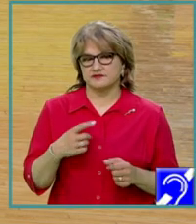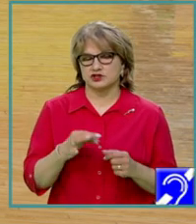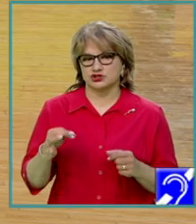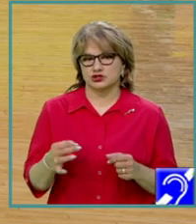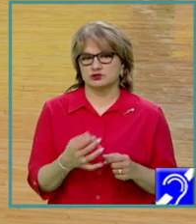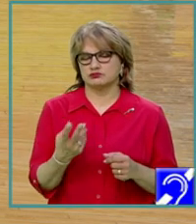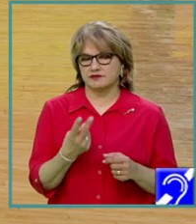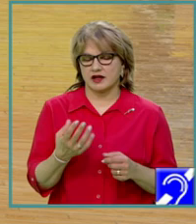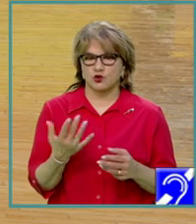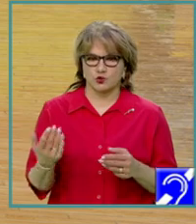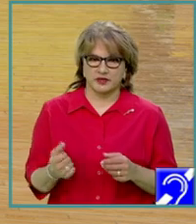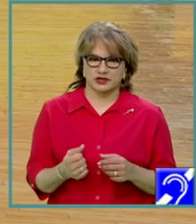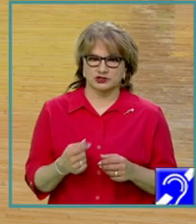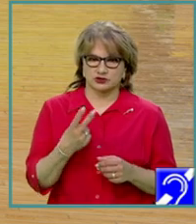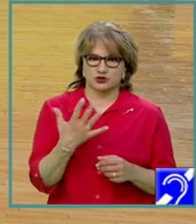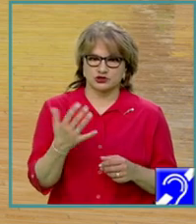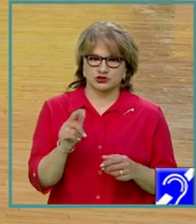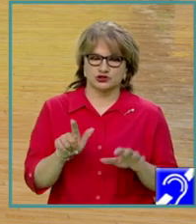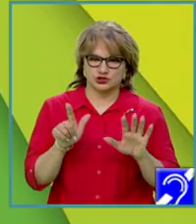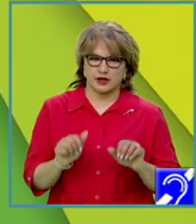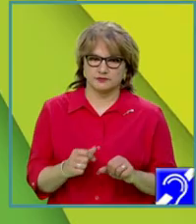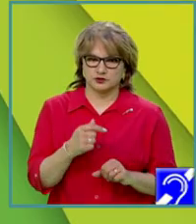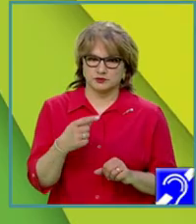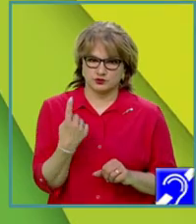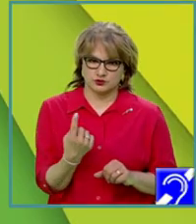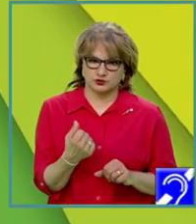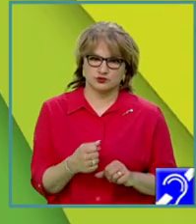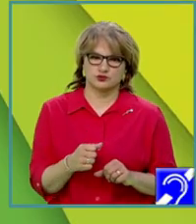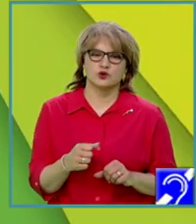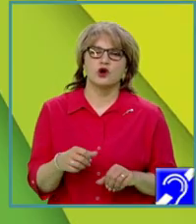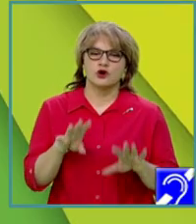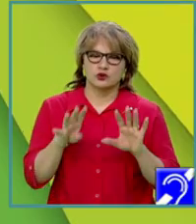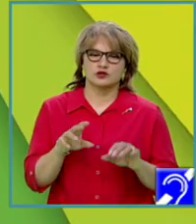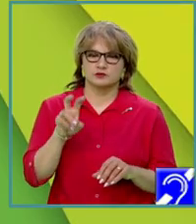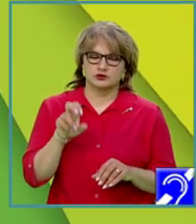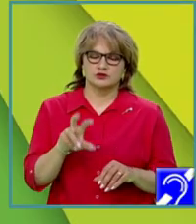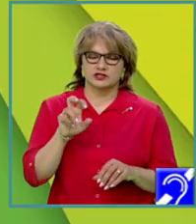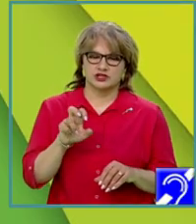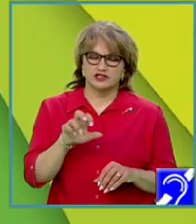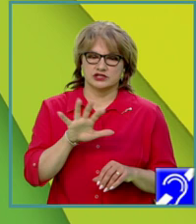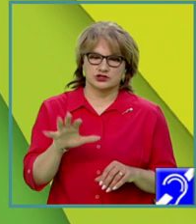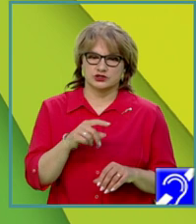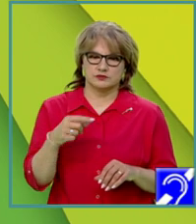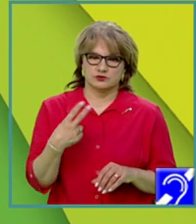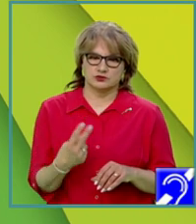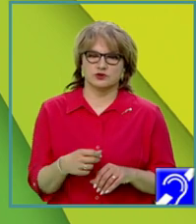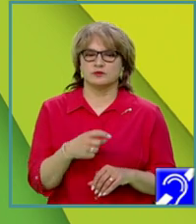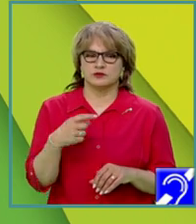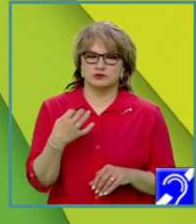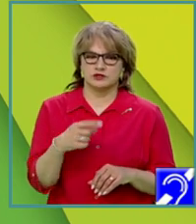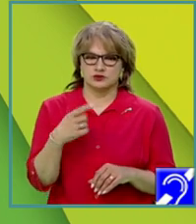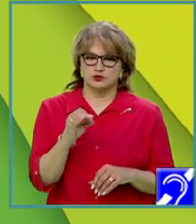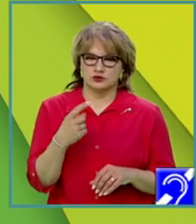valori numerice, 2, 5, 17, minus 1, 19, 20, 35, minus 2, minus 10,